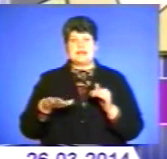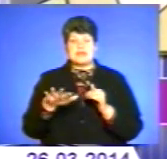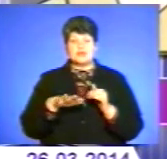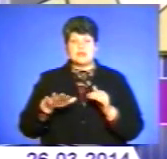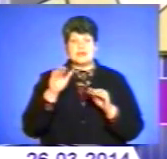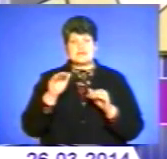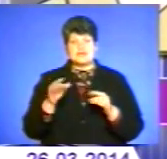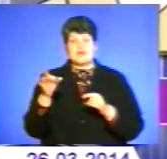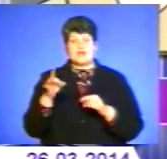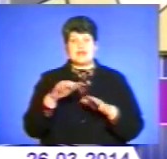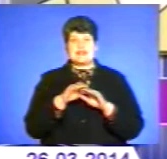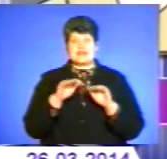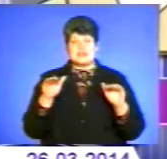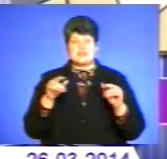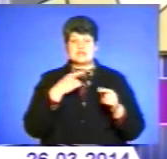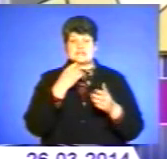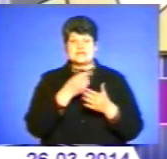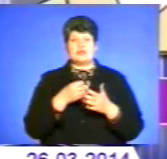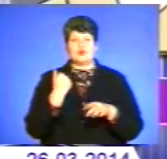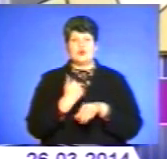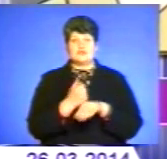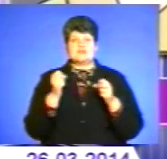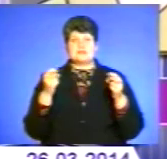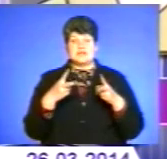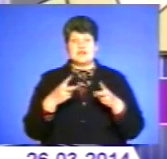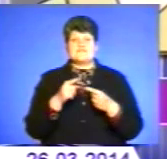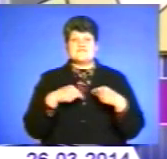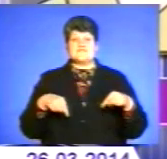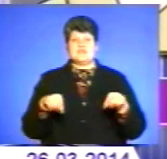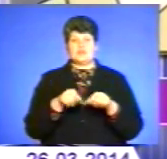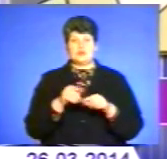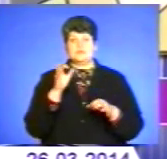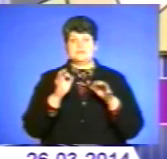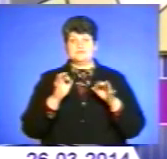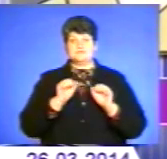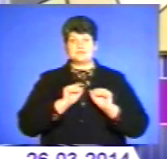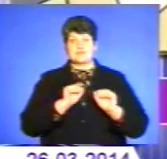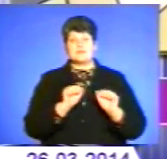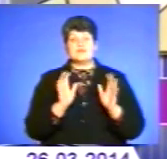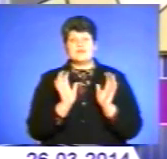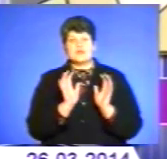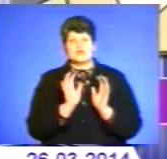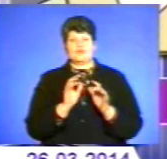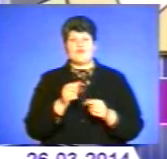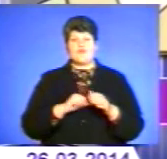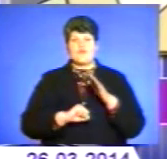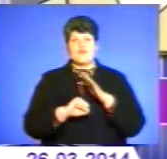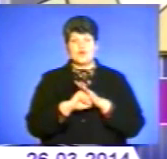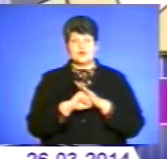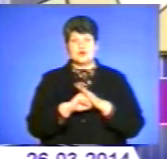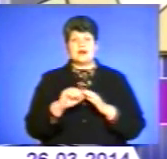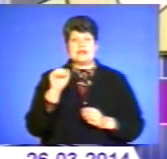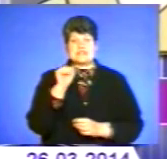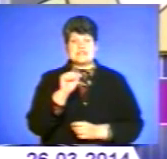рівнях. Як наголосила головний спеціаліст відділу розвитку природозаповітного фонду Департаменту заповідної справи Мінприроди